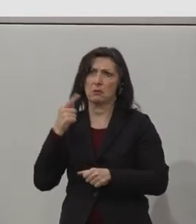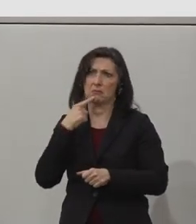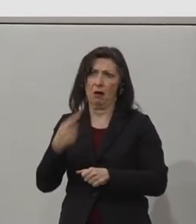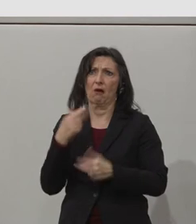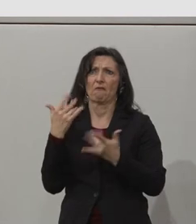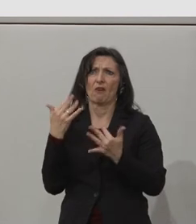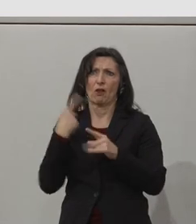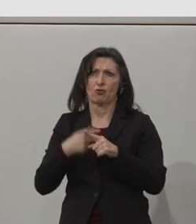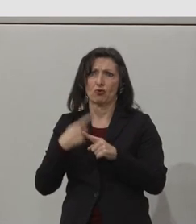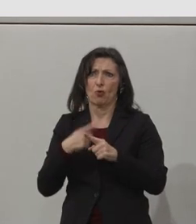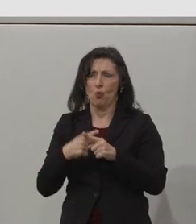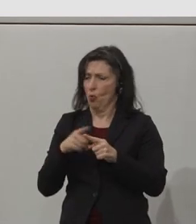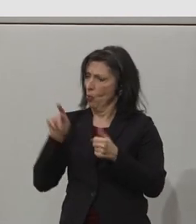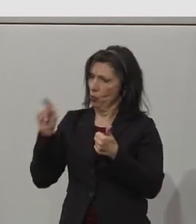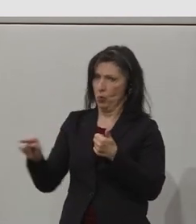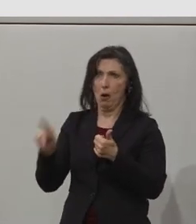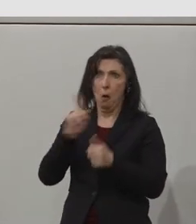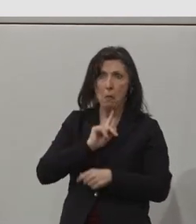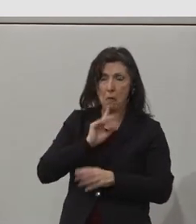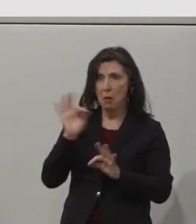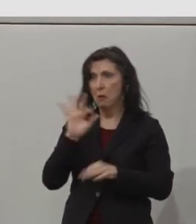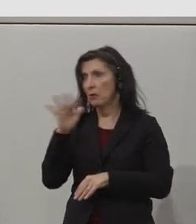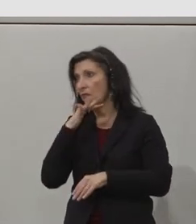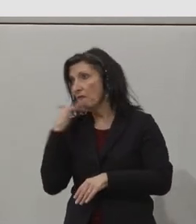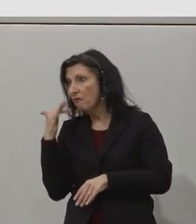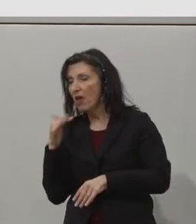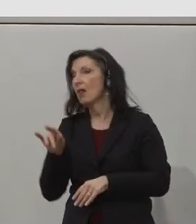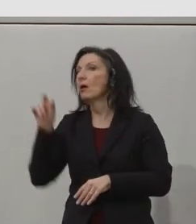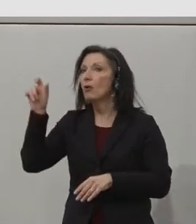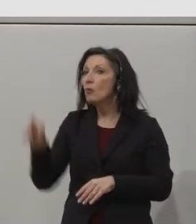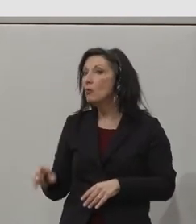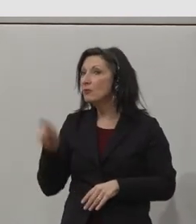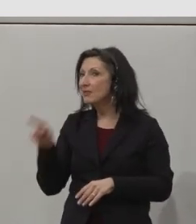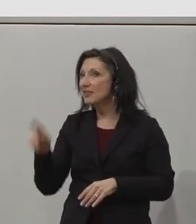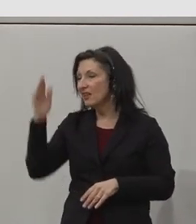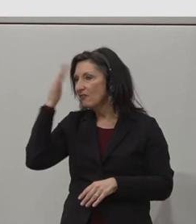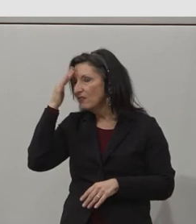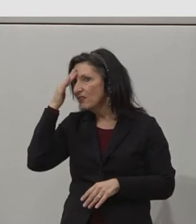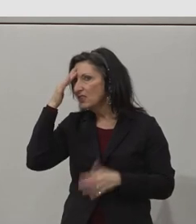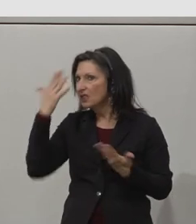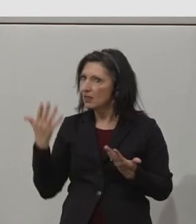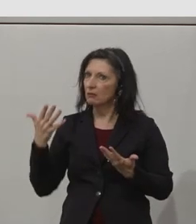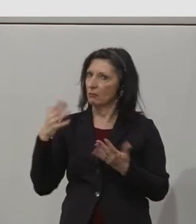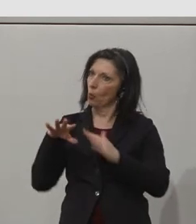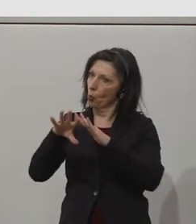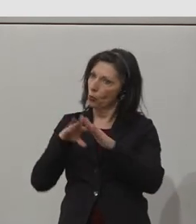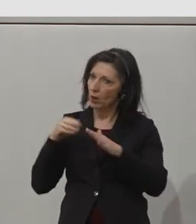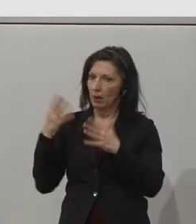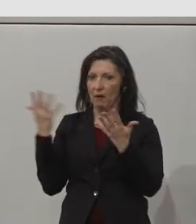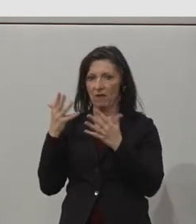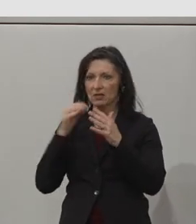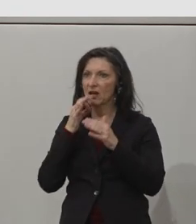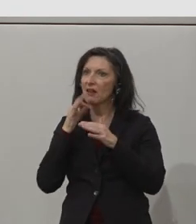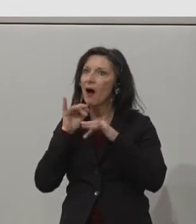organizations and the businesses that they are working with and take ownership in the success of the work. Next slide,